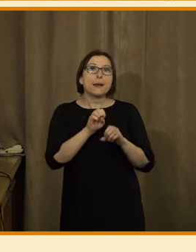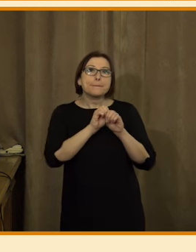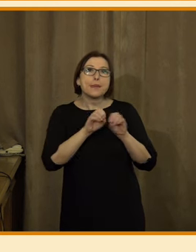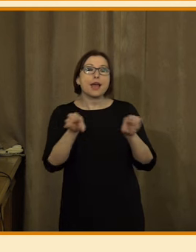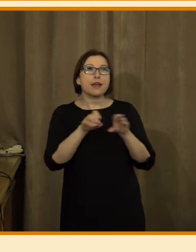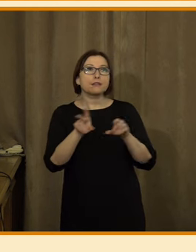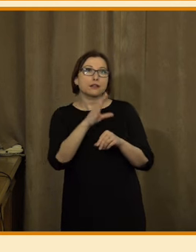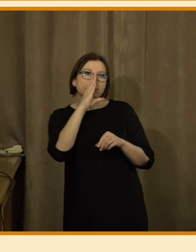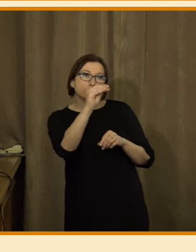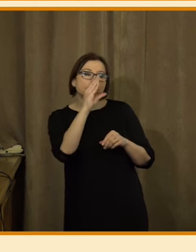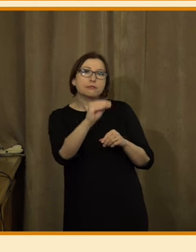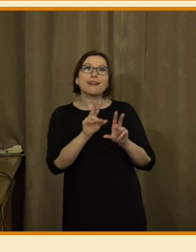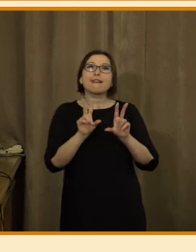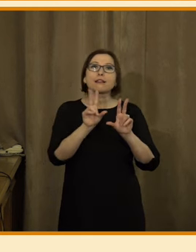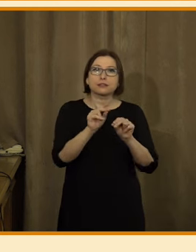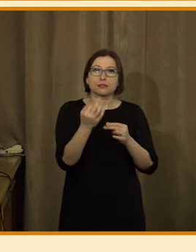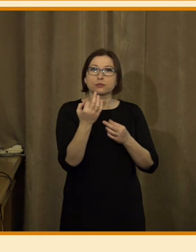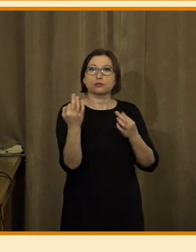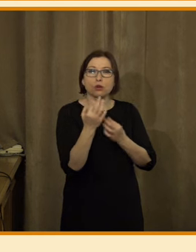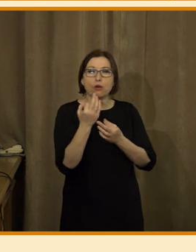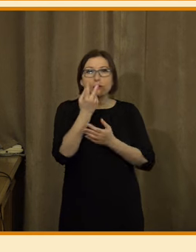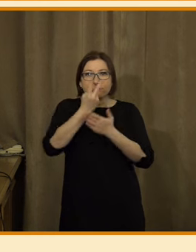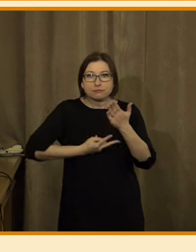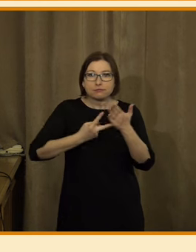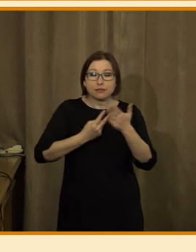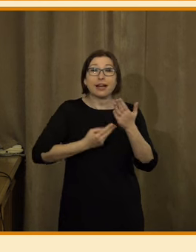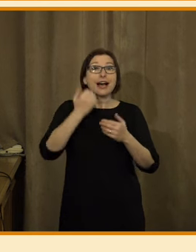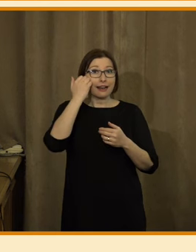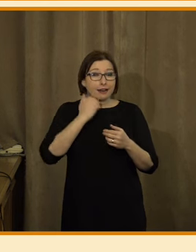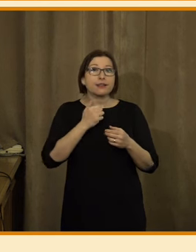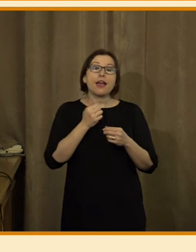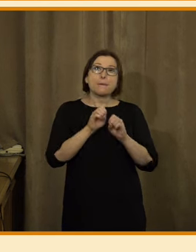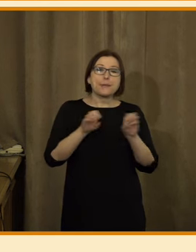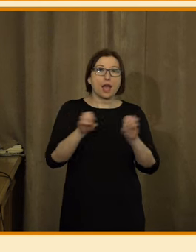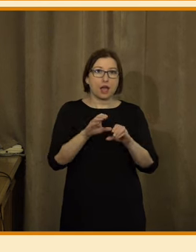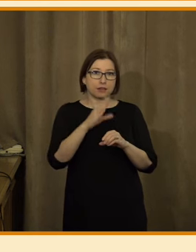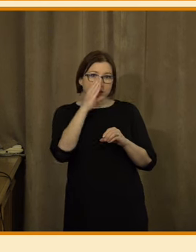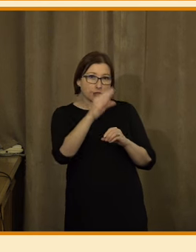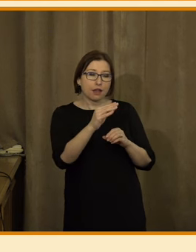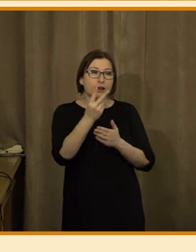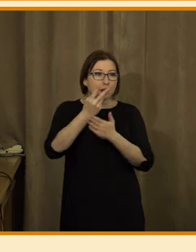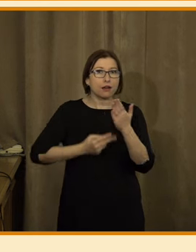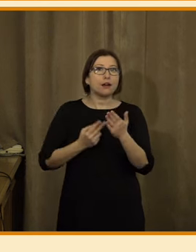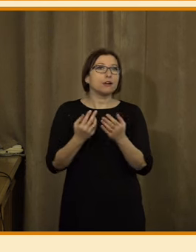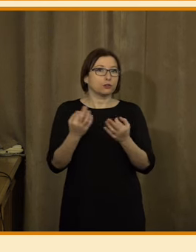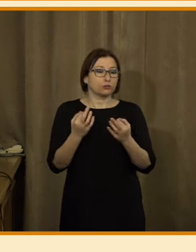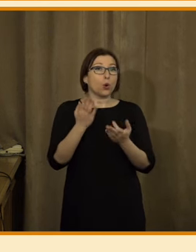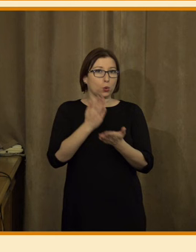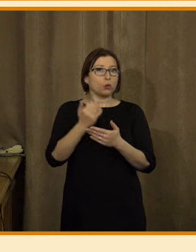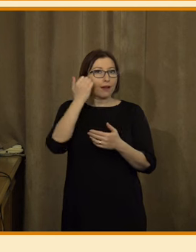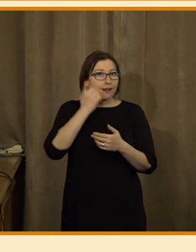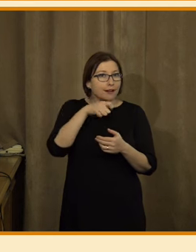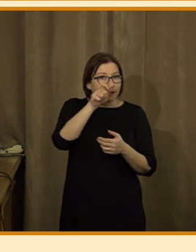konzumaci a způsoby mediální konzumace, krom toho, že lidé získávají a narůstá počet